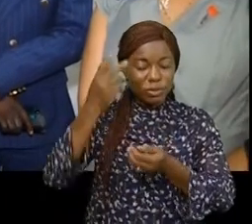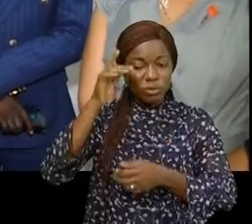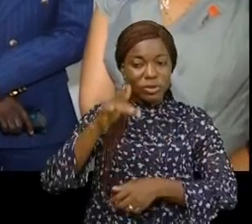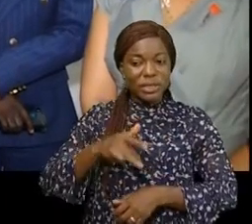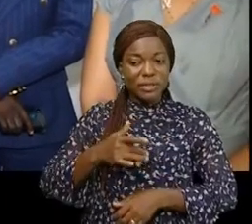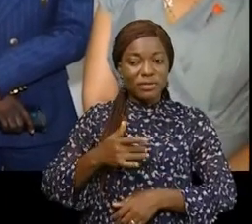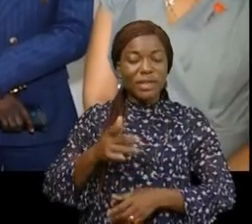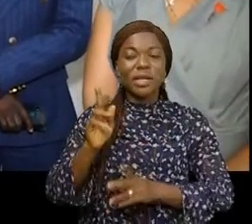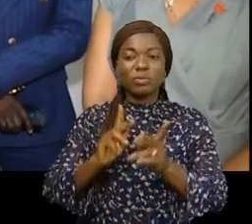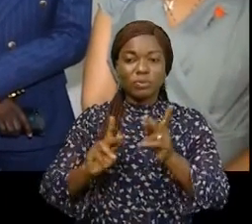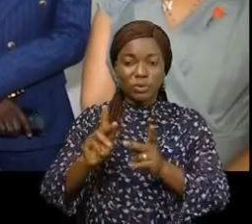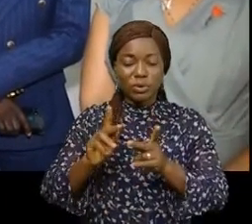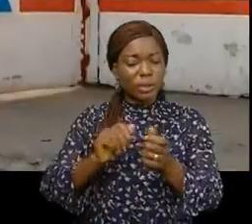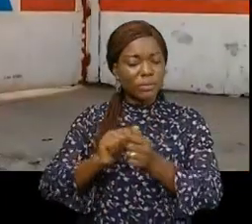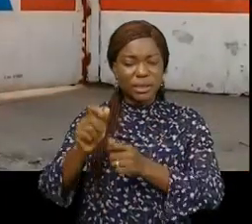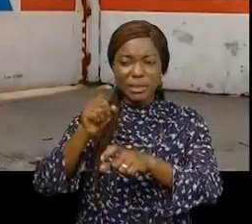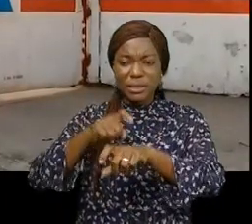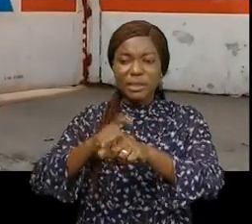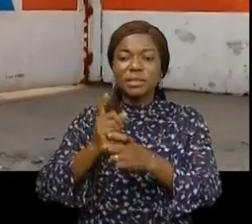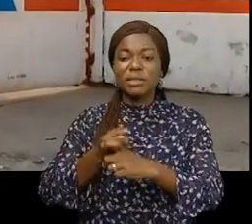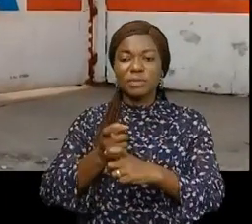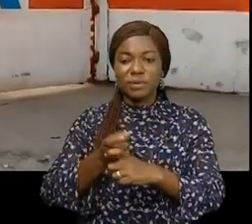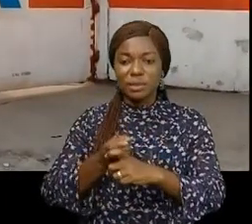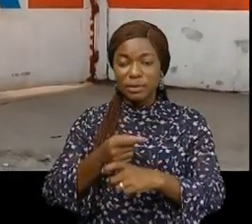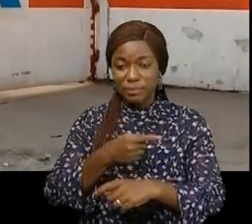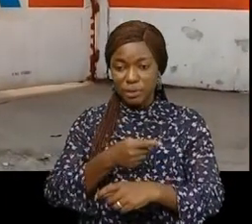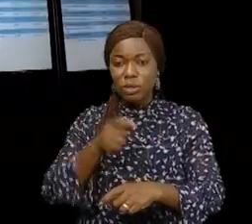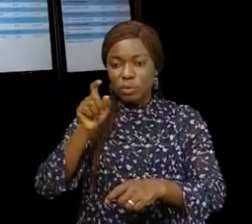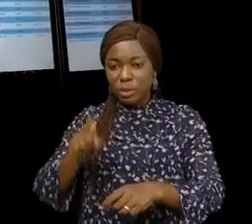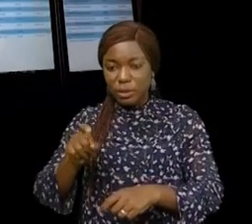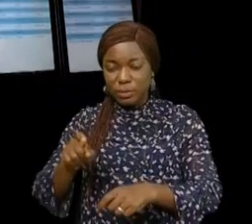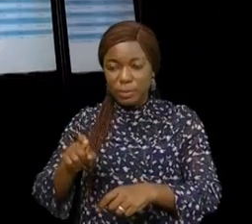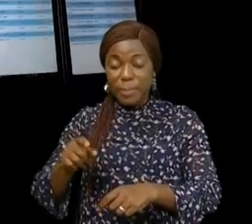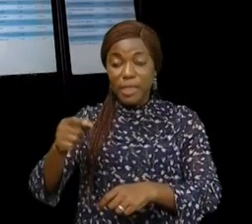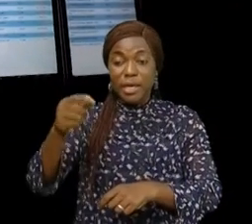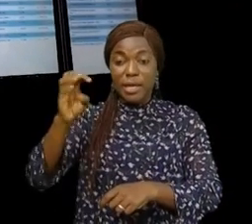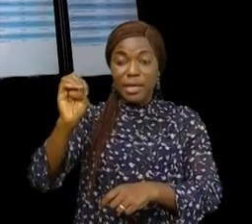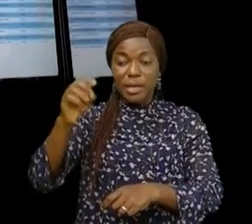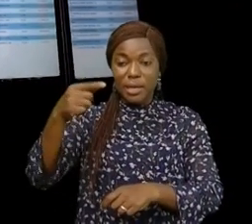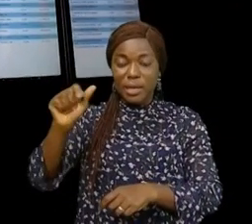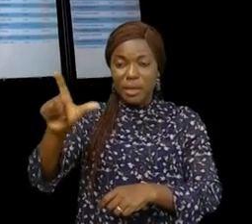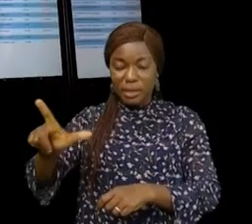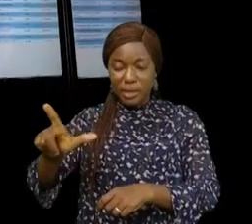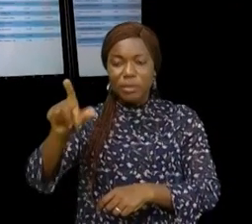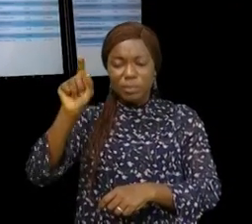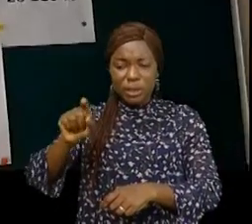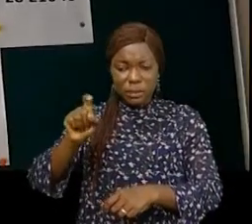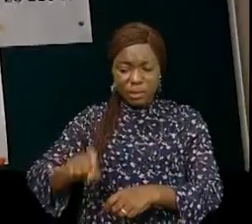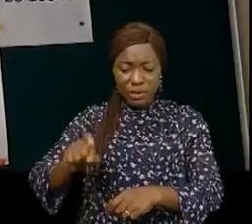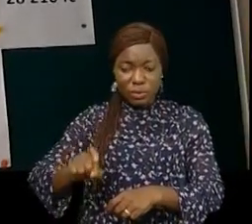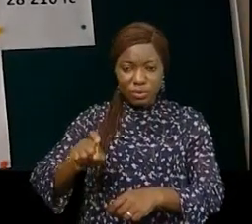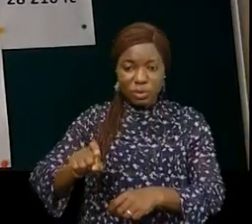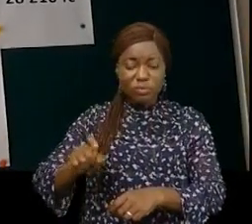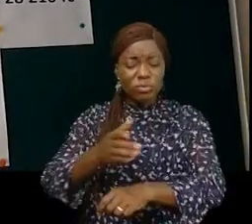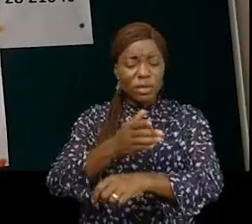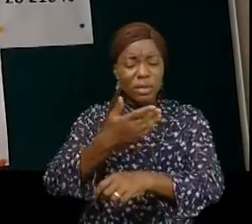population qui passe les moments difficiles. Rabattre le prix de denrées de grande consommation sur le marché, c'est aussi le cheval